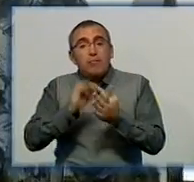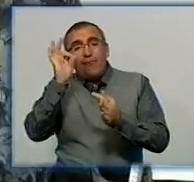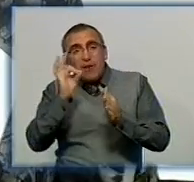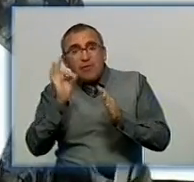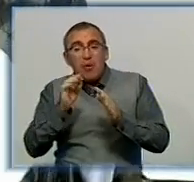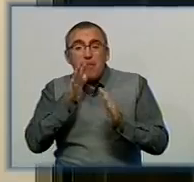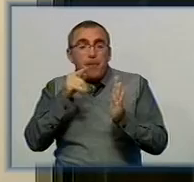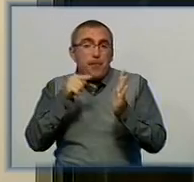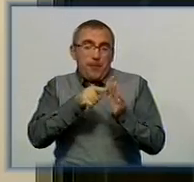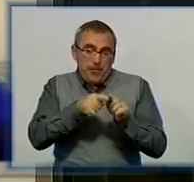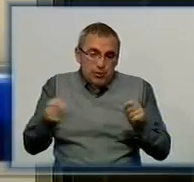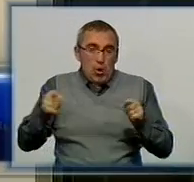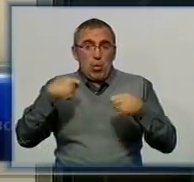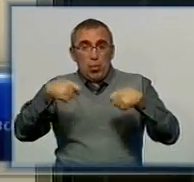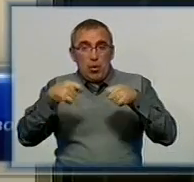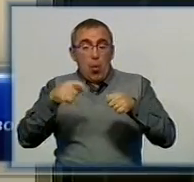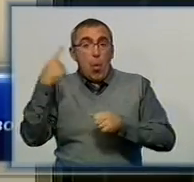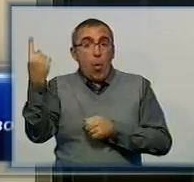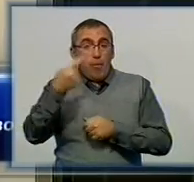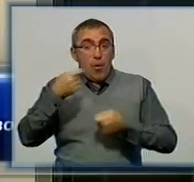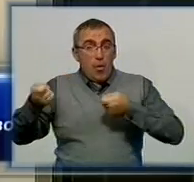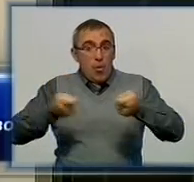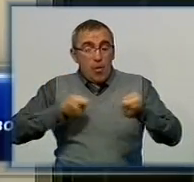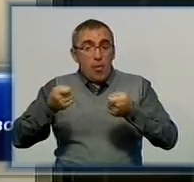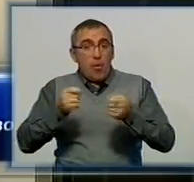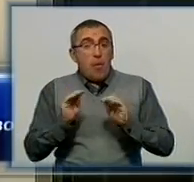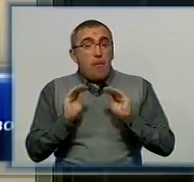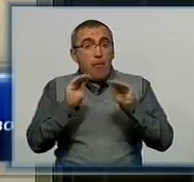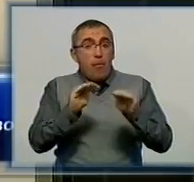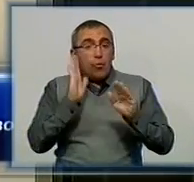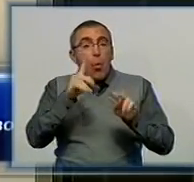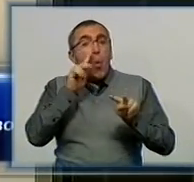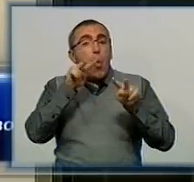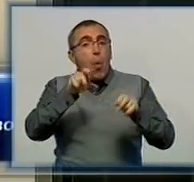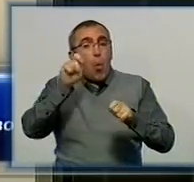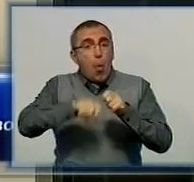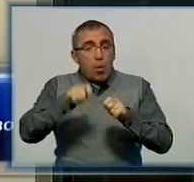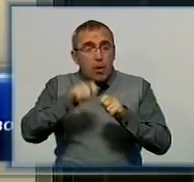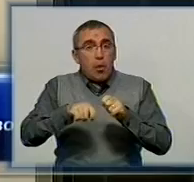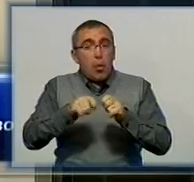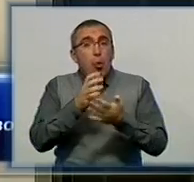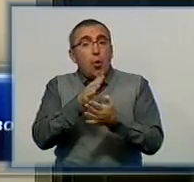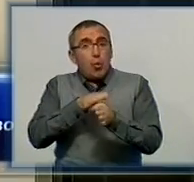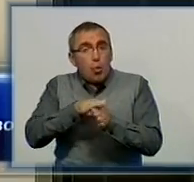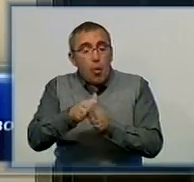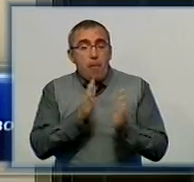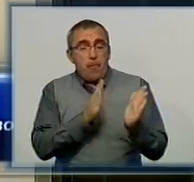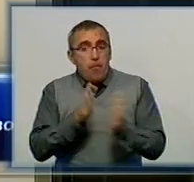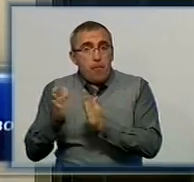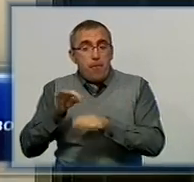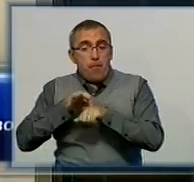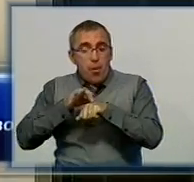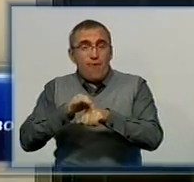ставки під час торгів. На обласні управління покладено виключно контроль за дотриманням порядку проведення